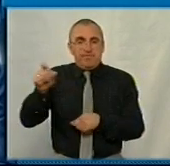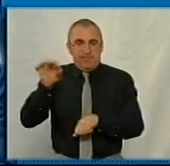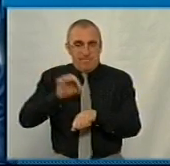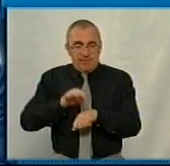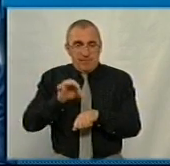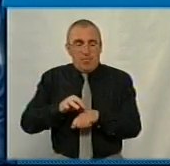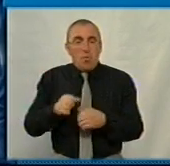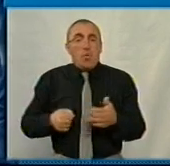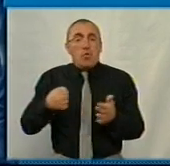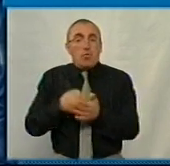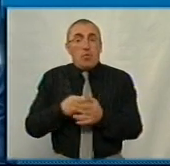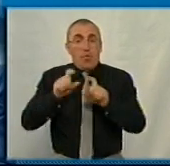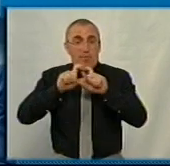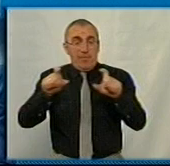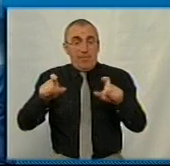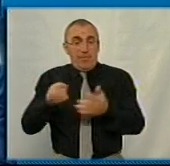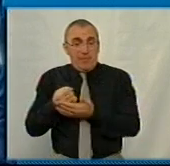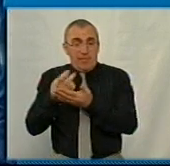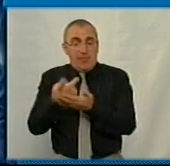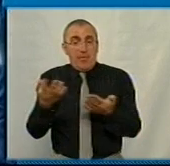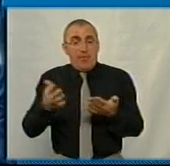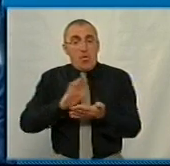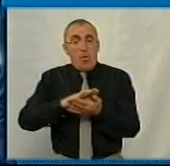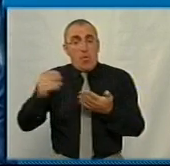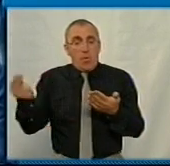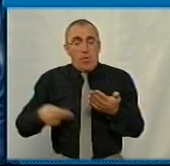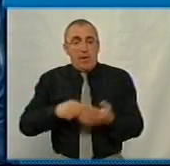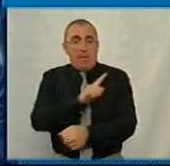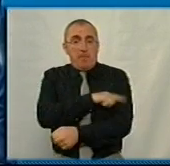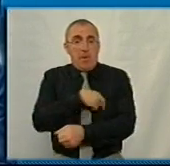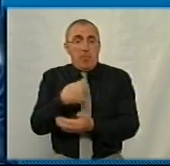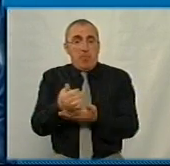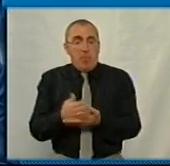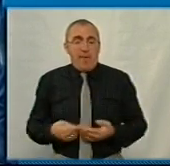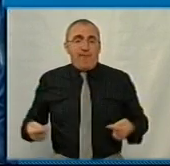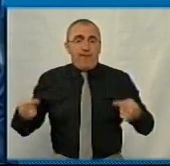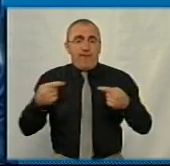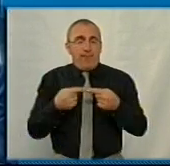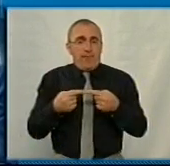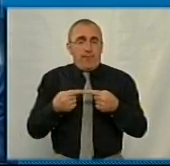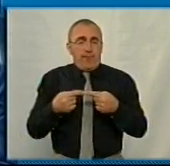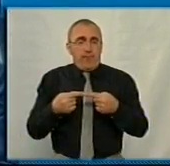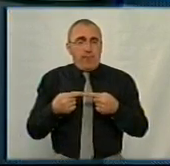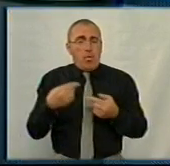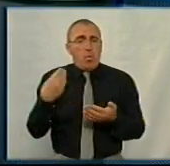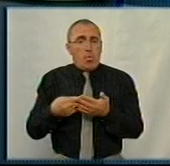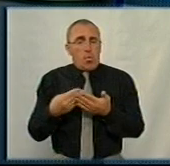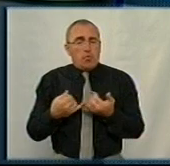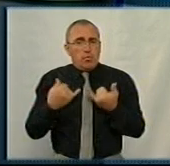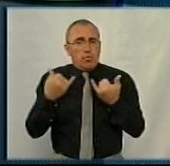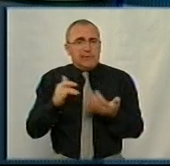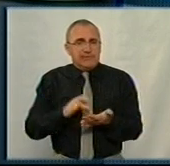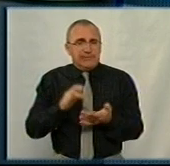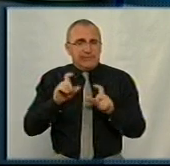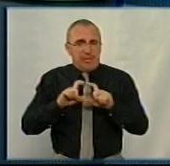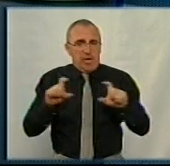пацієнтів саме до тих лікувальних закладів, які законтрактували медичну послугу, відповідно. Тобто це вже гроші для нашого центру